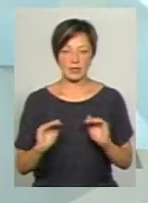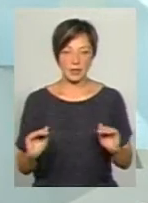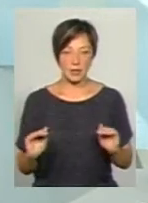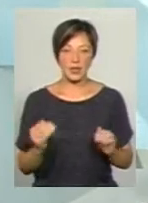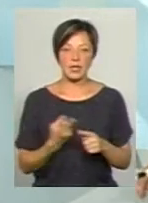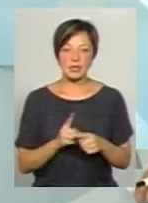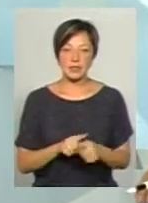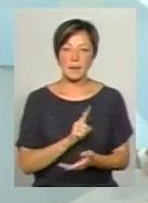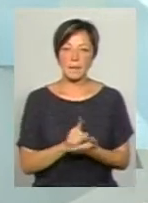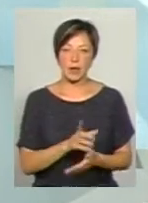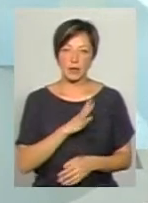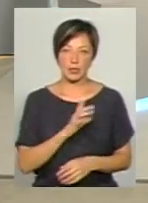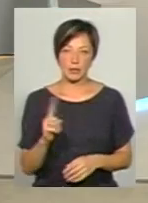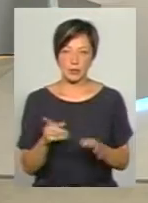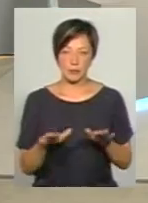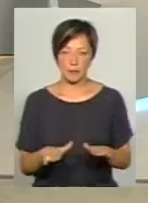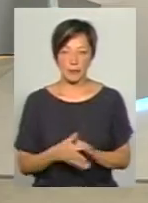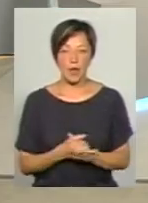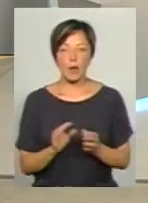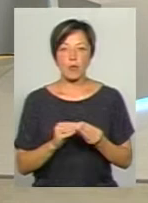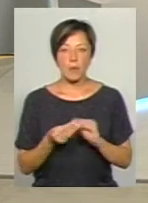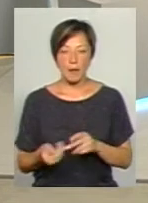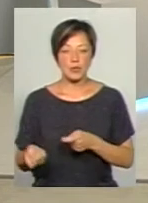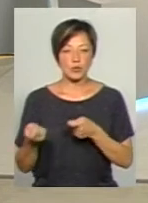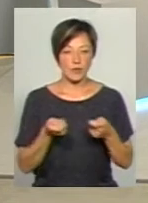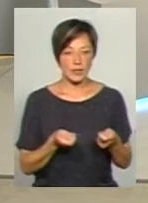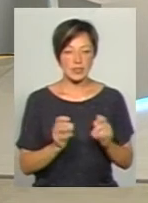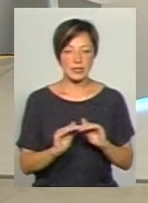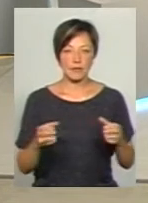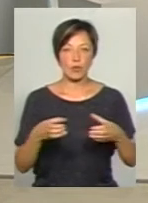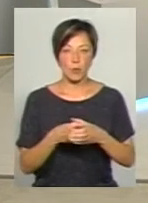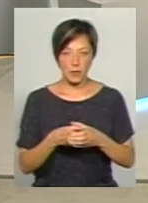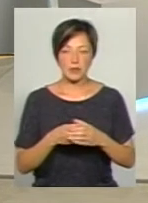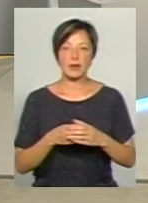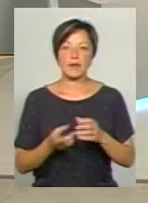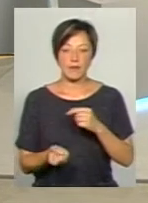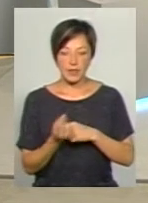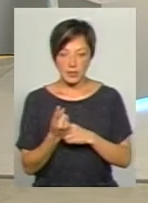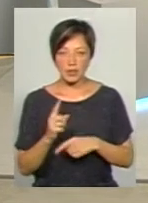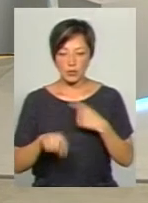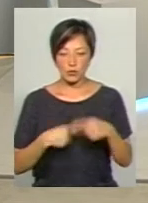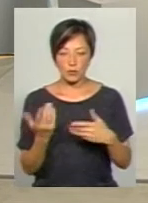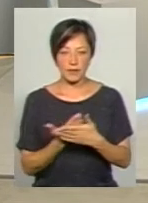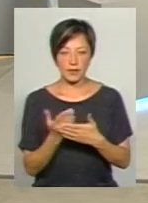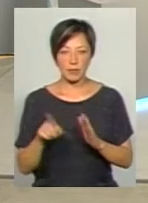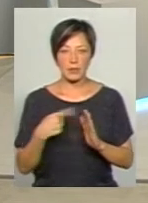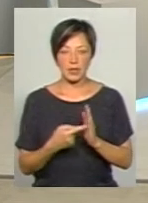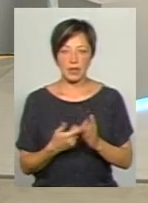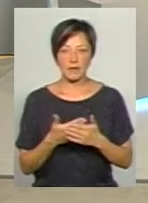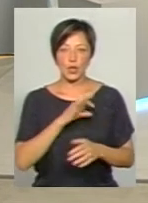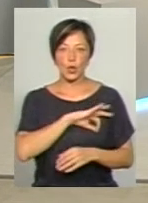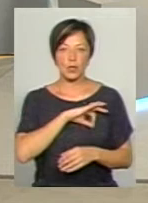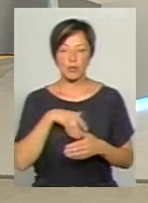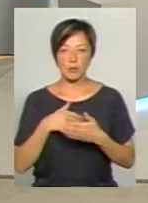Це має бути на першу… Але проблема з довезенням у громаді все ж таки стала. Про це наступне відеопитання від юриста